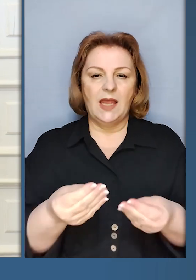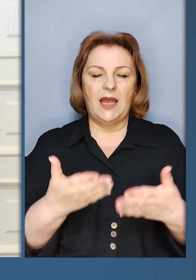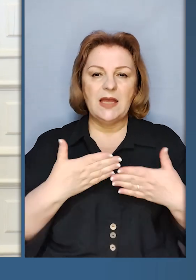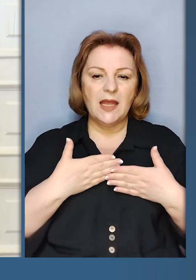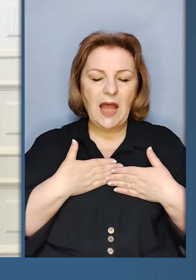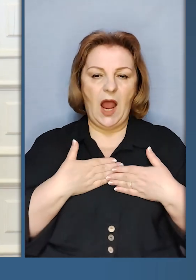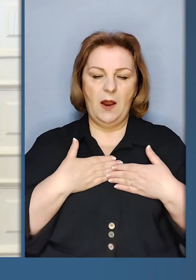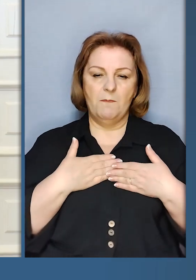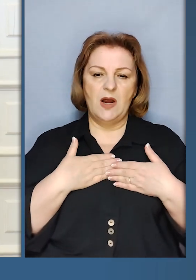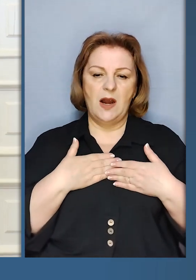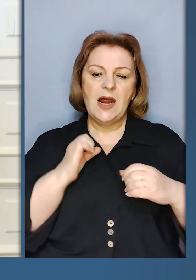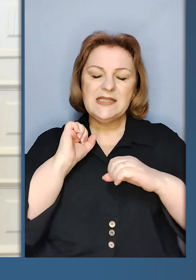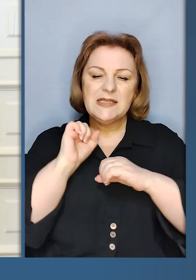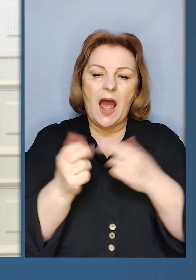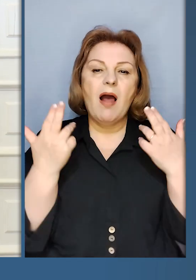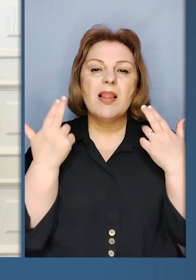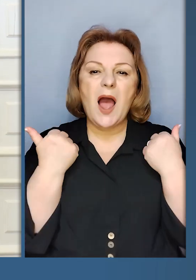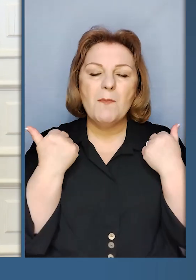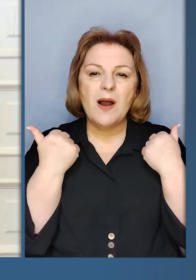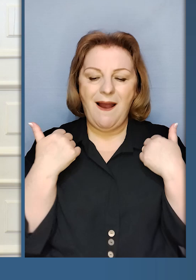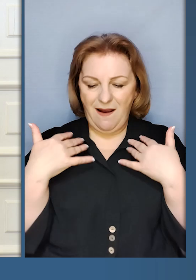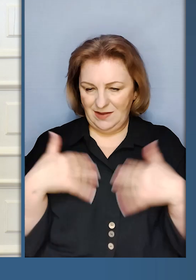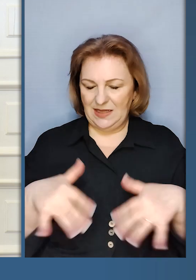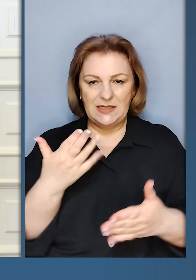вламатись, допомагаєте нам,